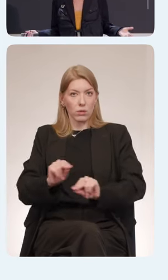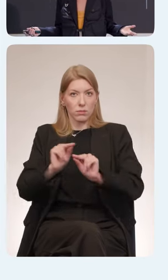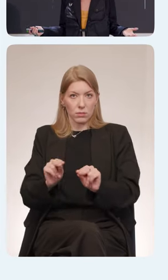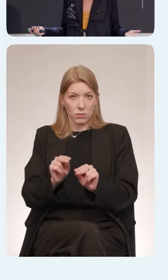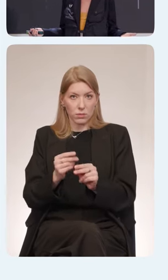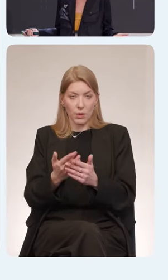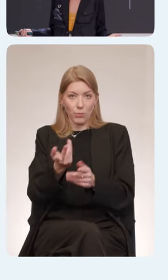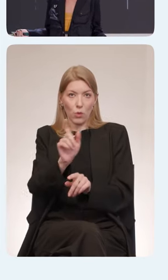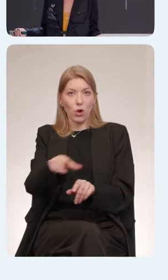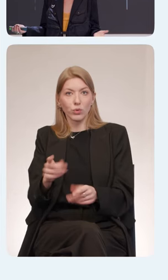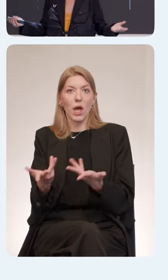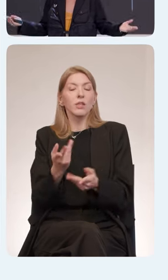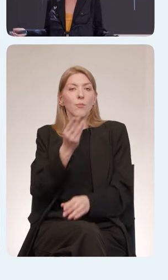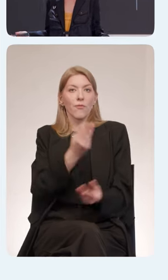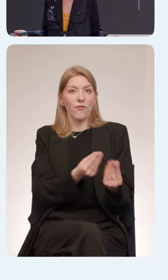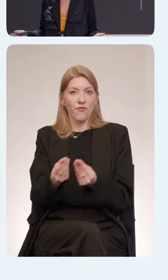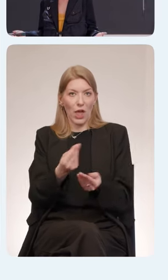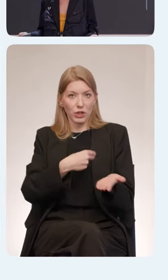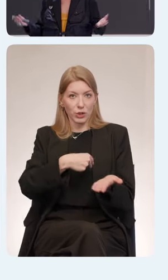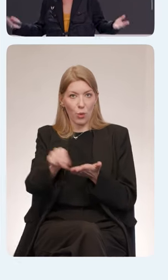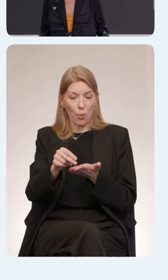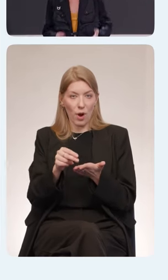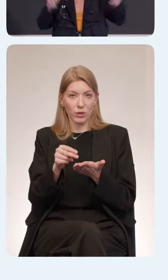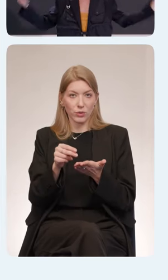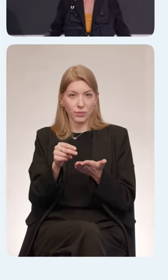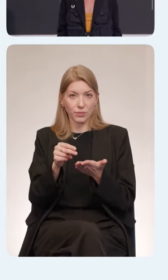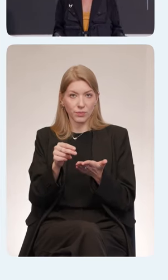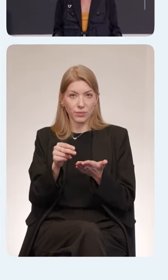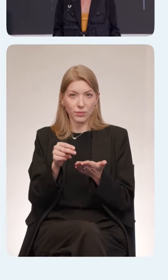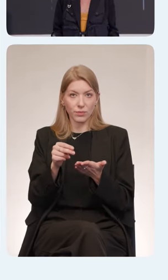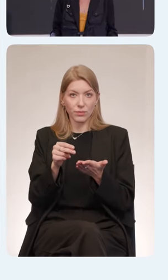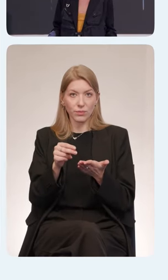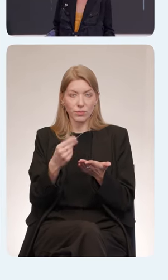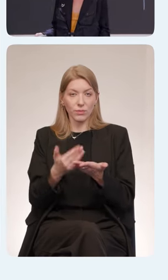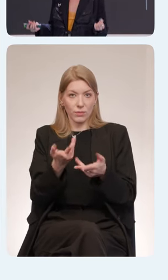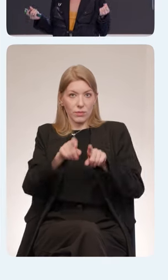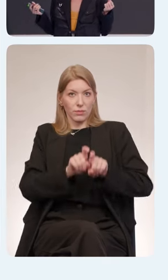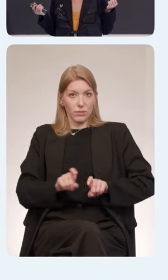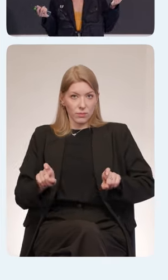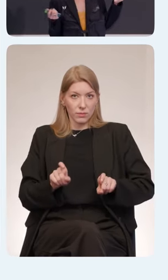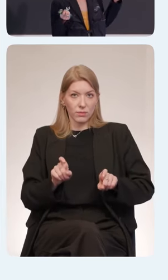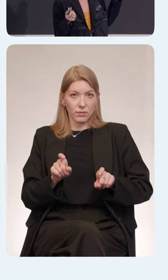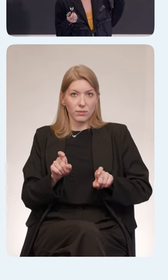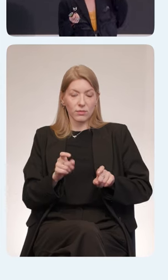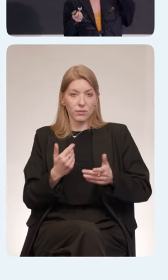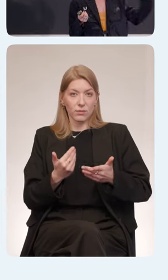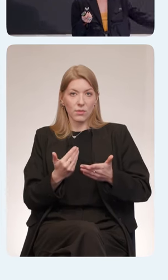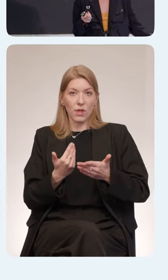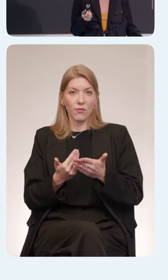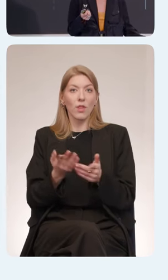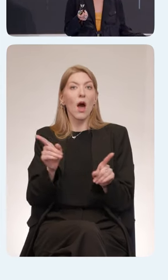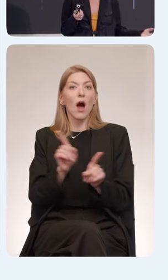-то покупают вещи. И вообще-то у них есть деньги. Они не сидят все, не умирают от бедности. Они нормальные. Что, если